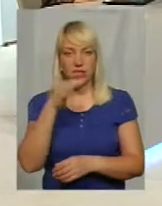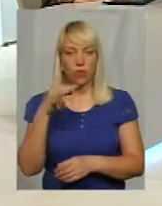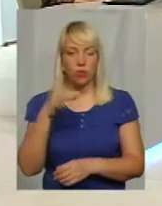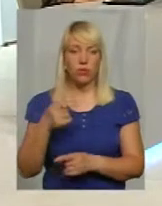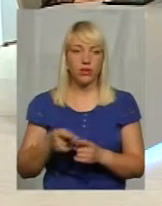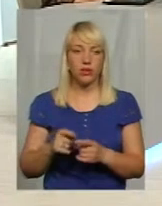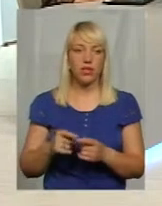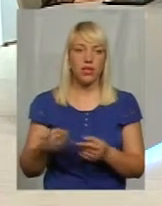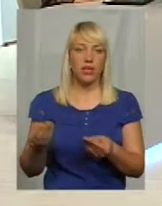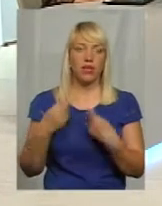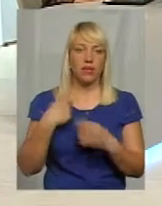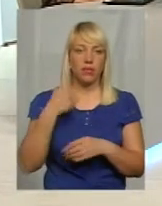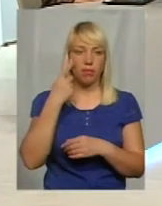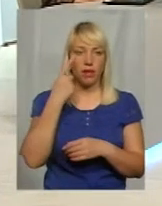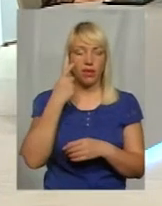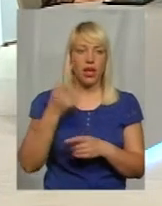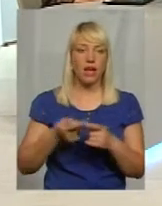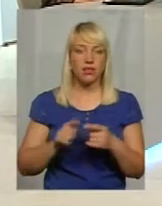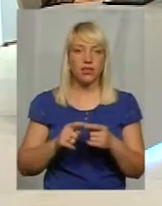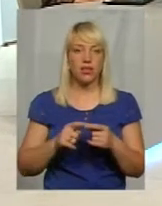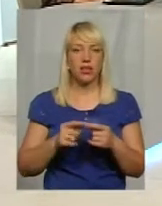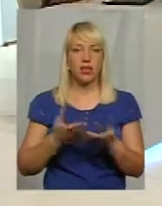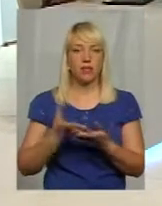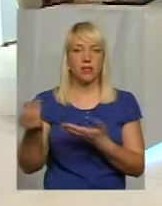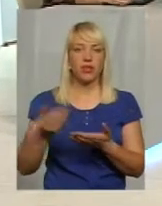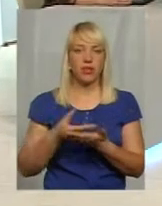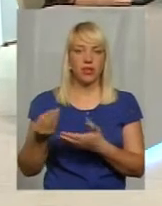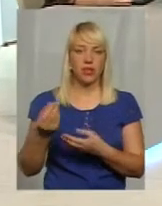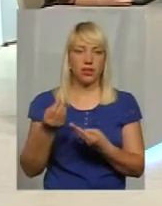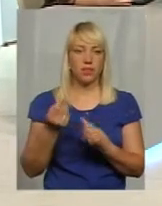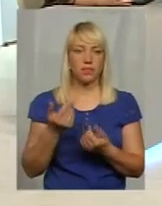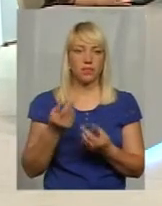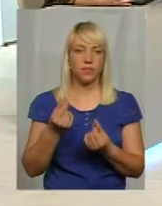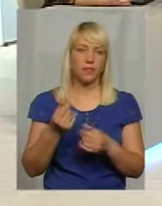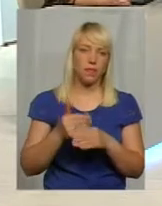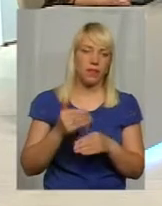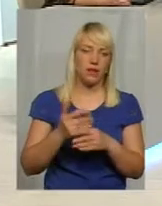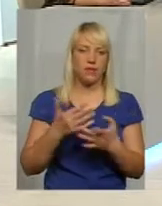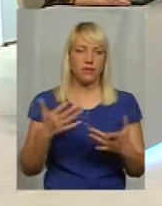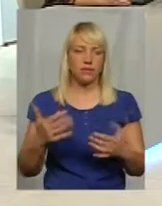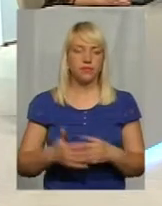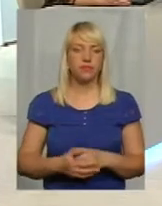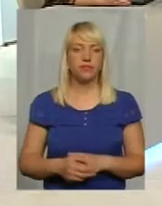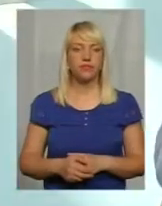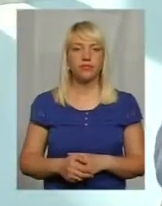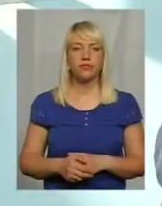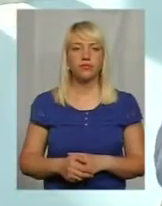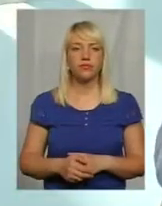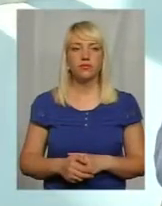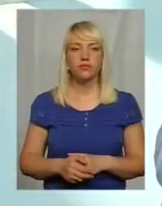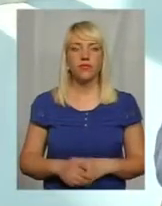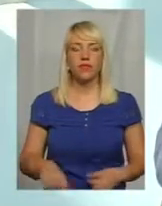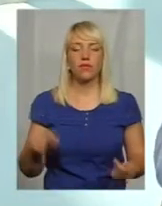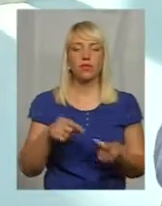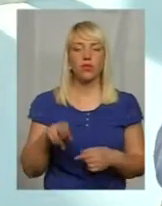нам теж деякісь бали. Ну, за це отримали якісь кошти в віді стипендії або навчання тривальних зборів. Відповідно до